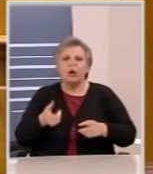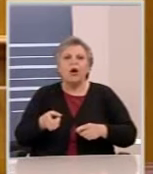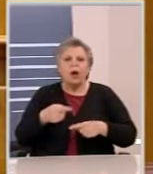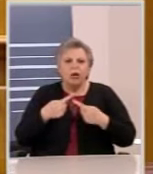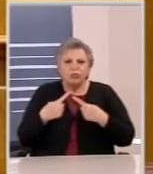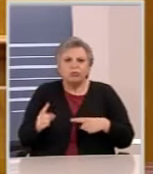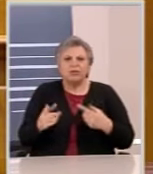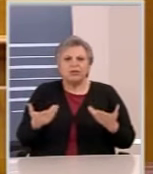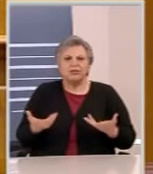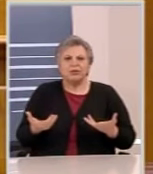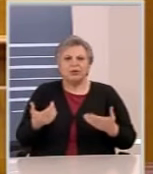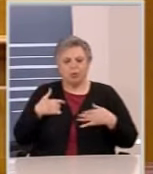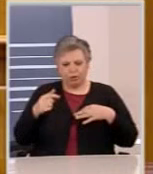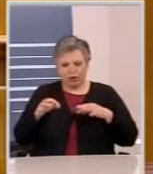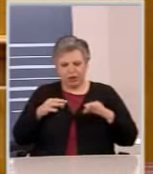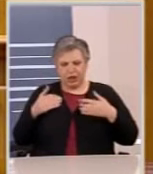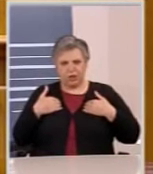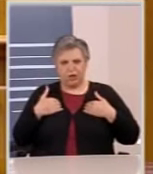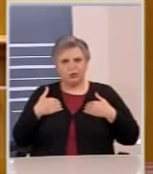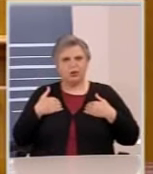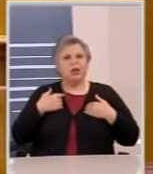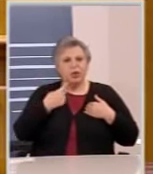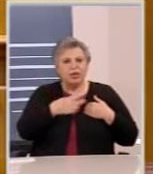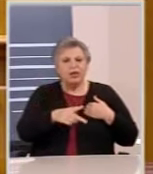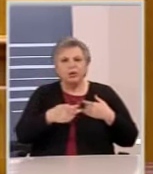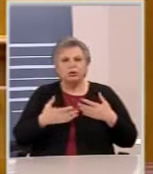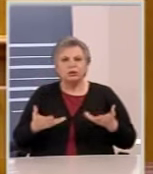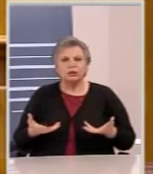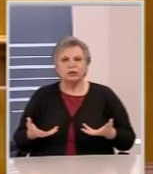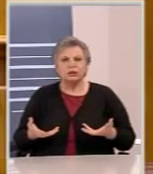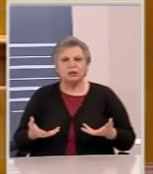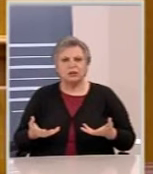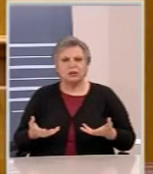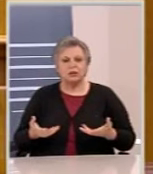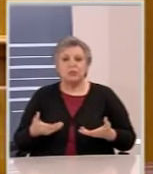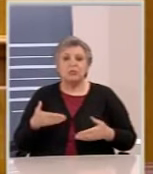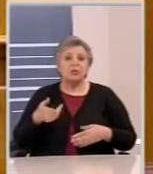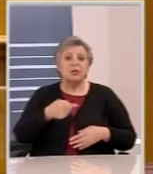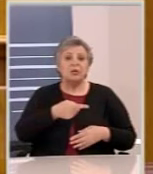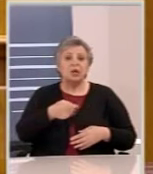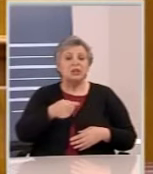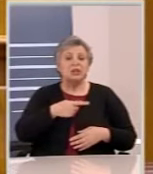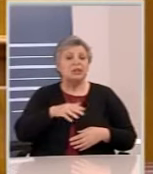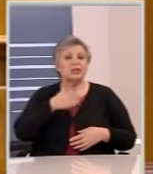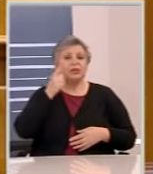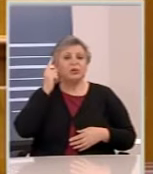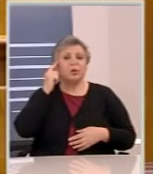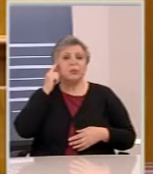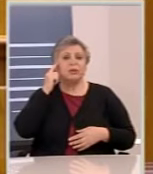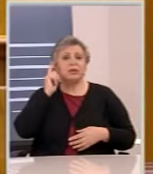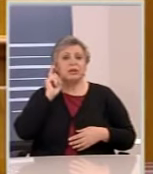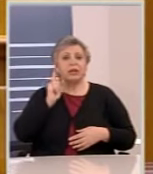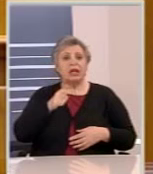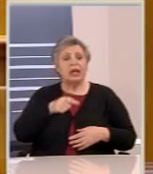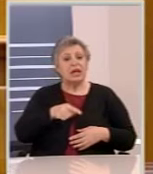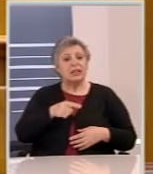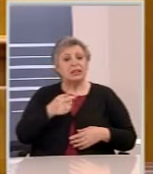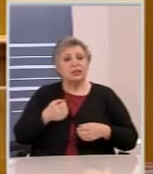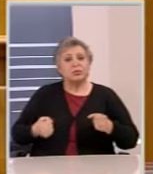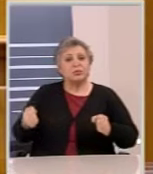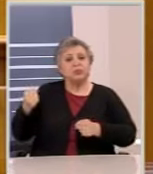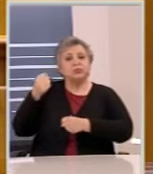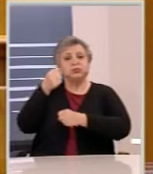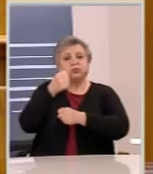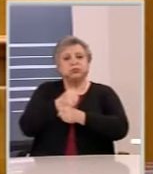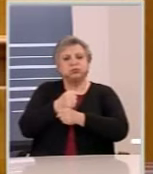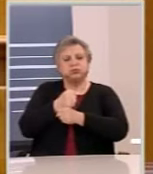νομίζετε ότι είναι πιστευτό στον ελληνικό λαό να του λέτε εσείς που κυβερνήσατε για δεκάδες χρόνια